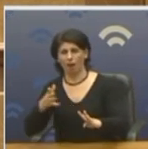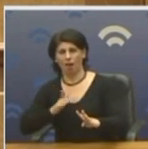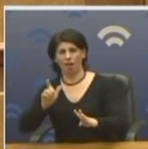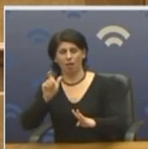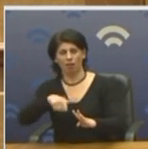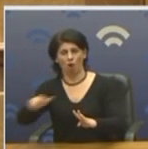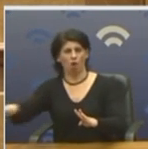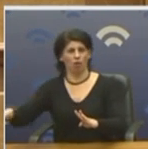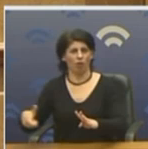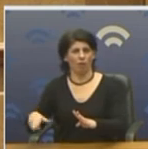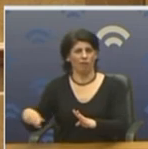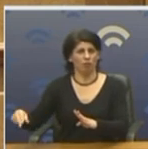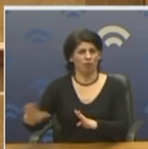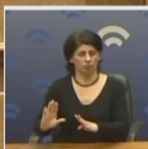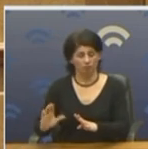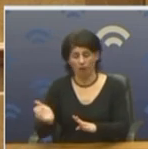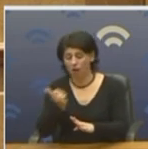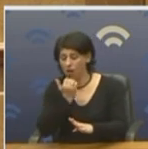Κάνετε λάθος. Επίσης.